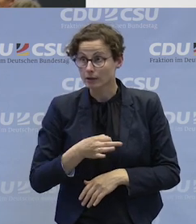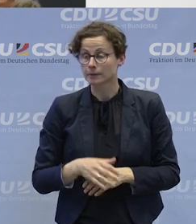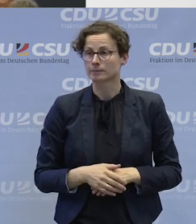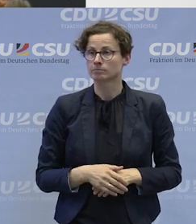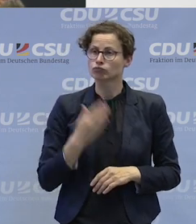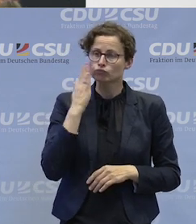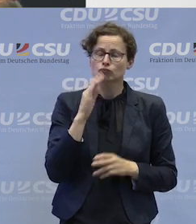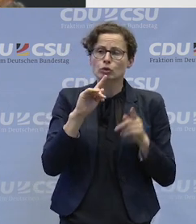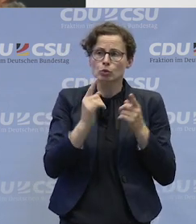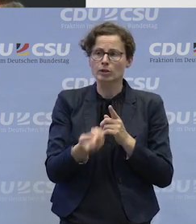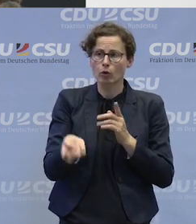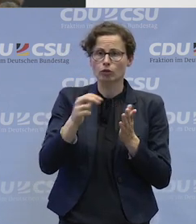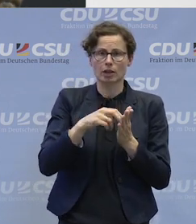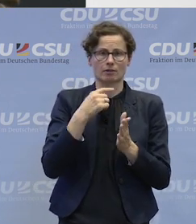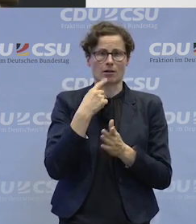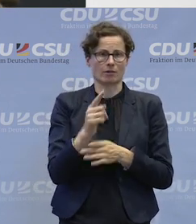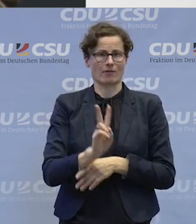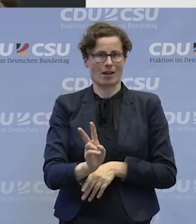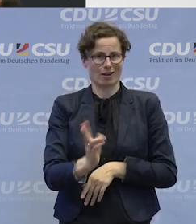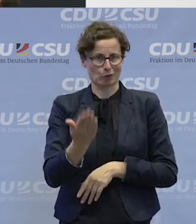Stehen Sie doch kurz auf, stellen Sie sich vor, bitte.